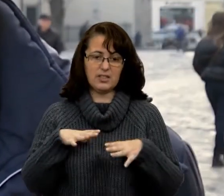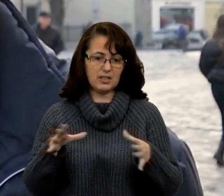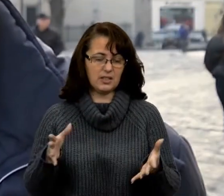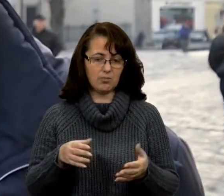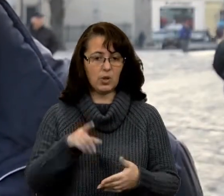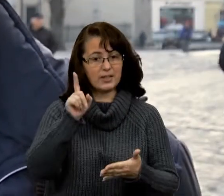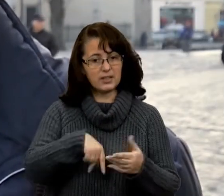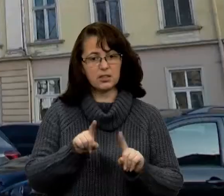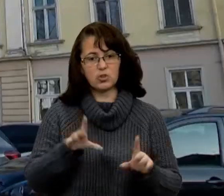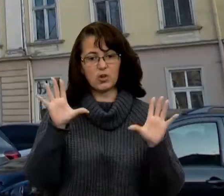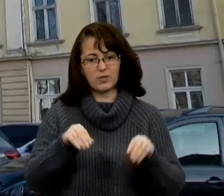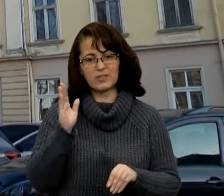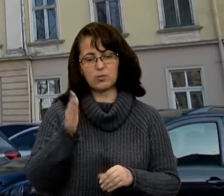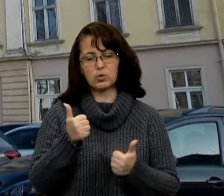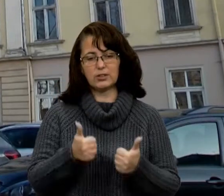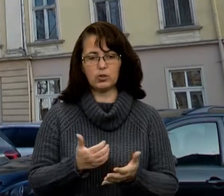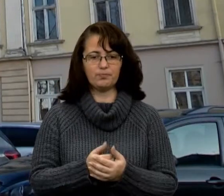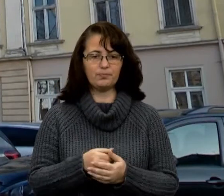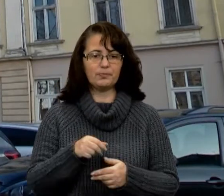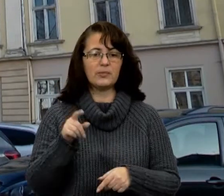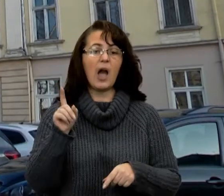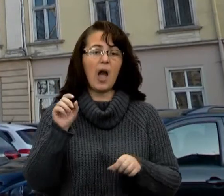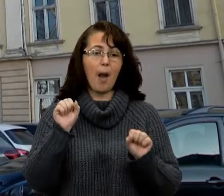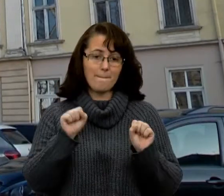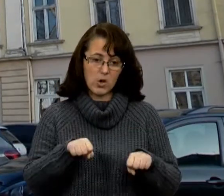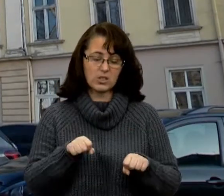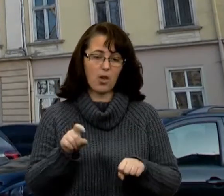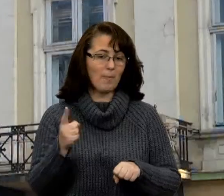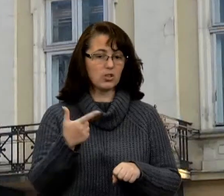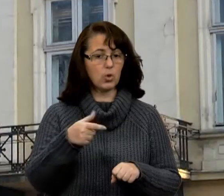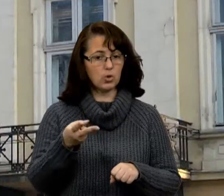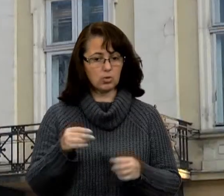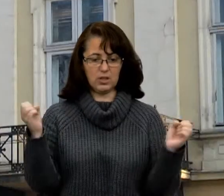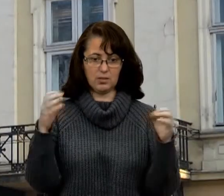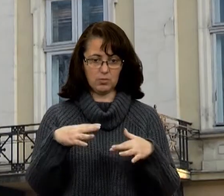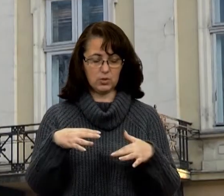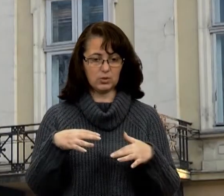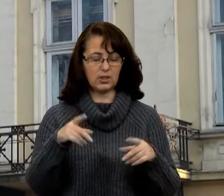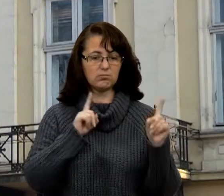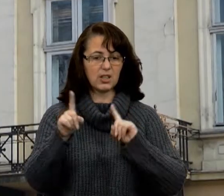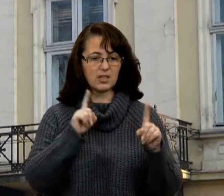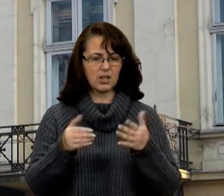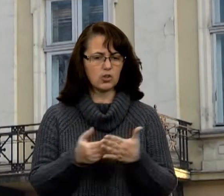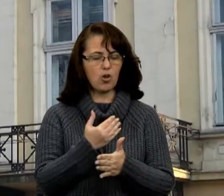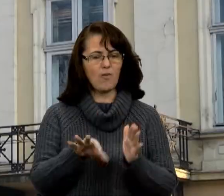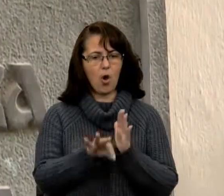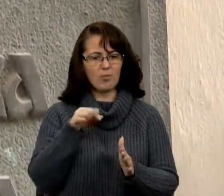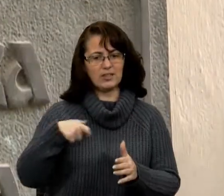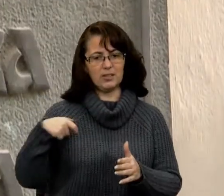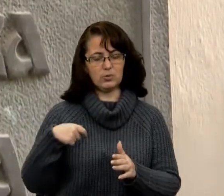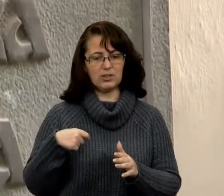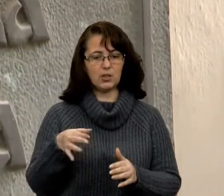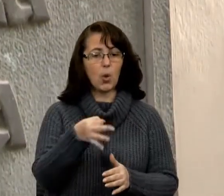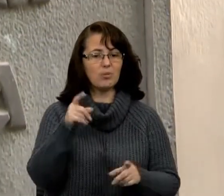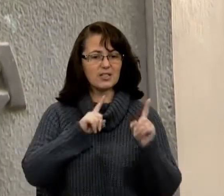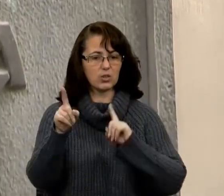сподіваємося, що все буде добре. Найімовірніше, уже 1 грудня зберуться на засідання новообрані депутати обласної ради. Восьмого